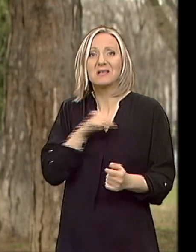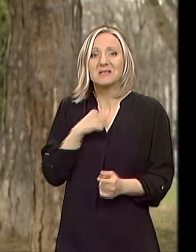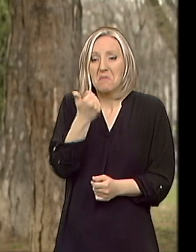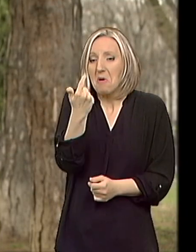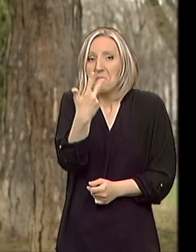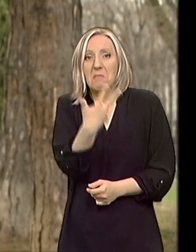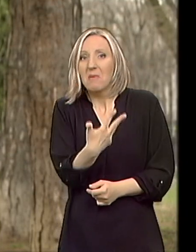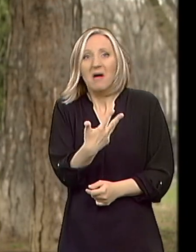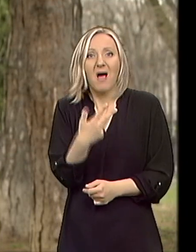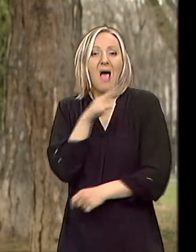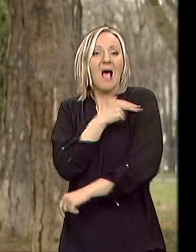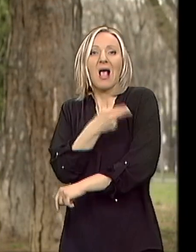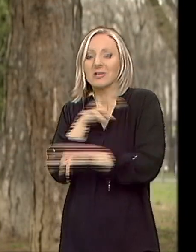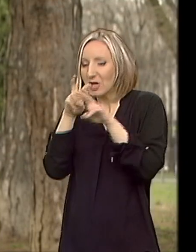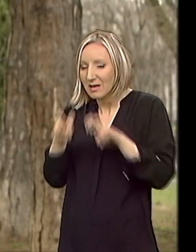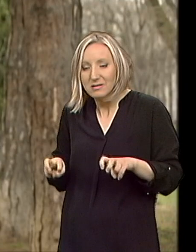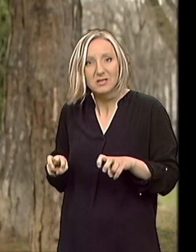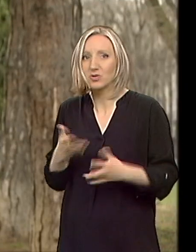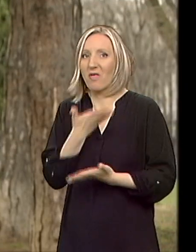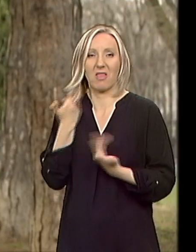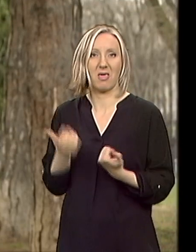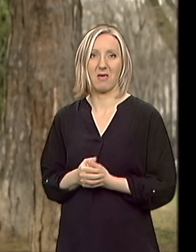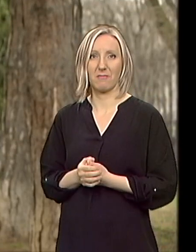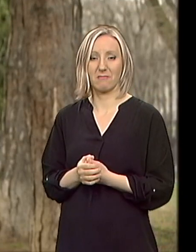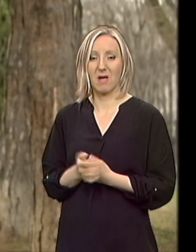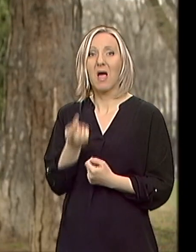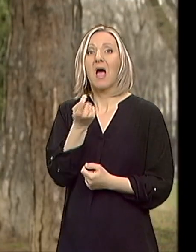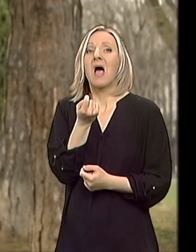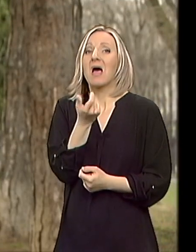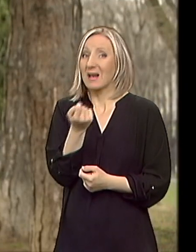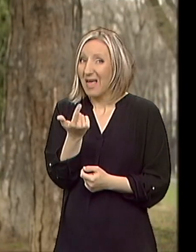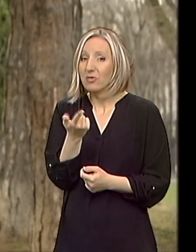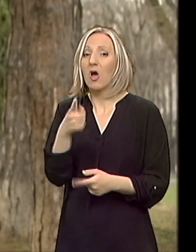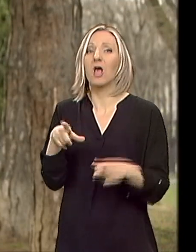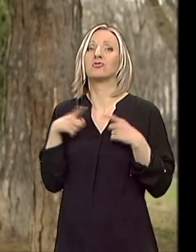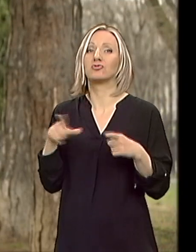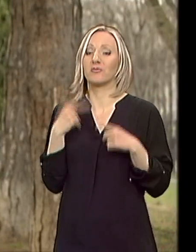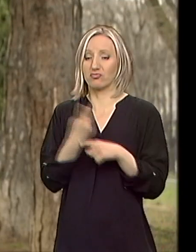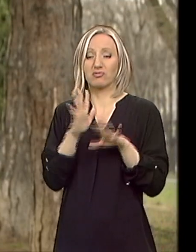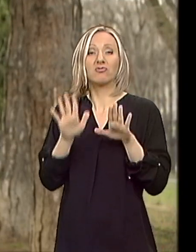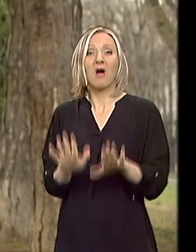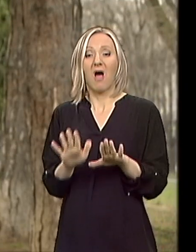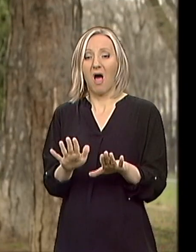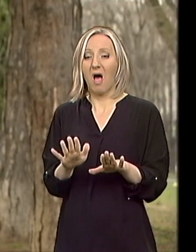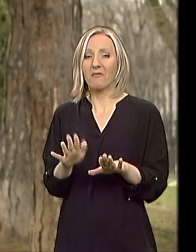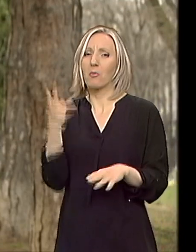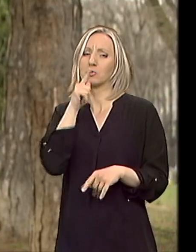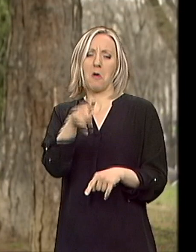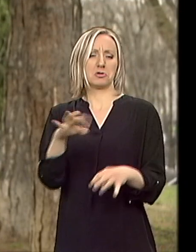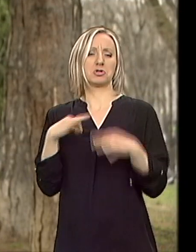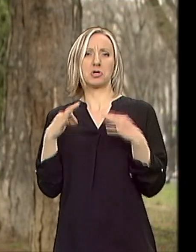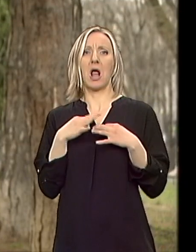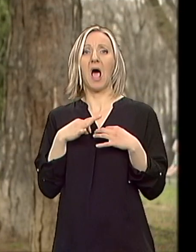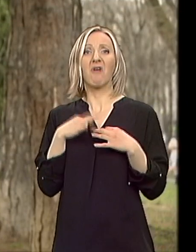Redko je kada živiš u sistemu koji podrazumeva da si zdrav, kada godinama spavaš, samo par sati